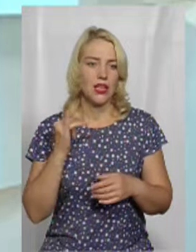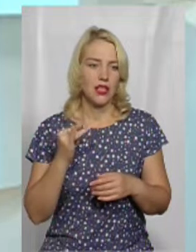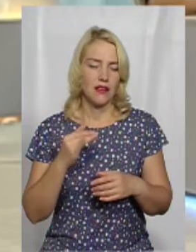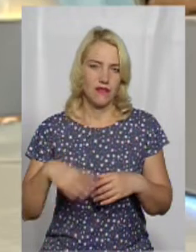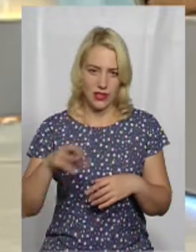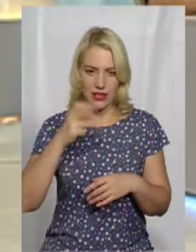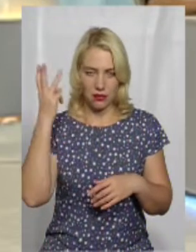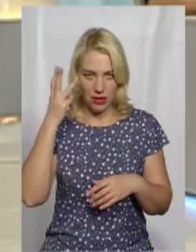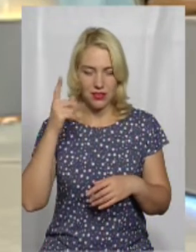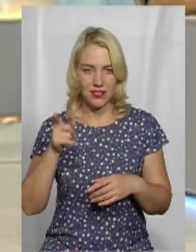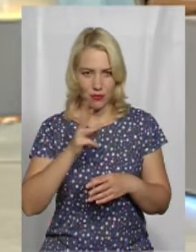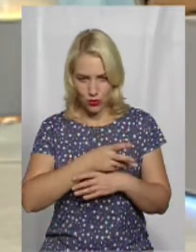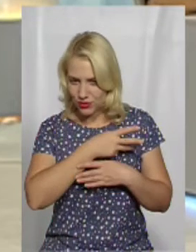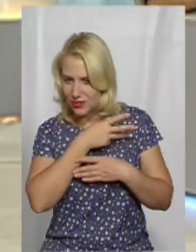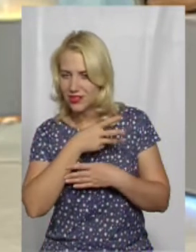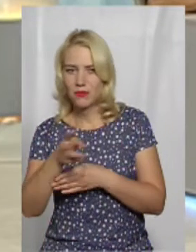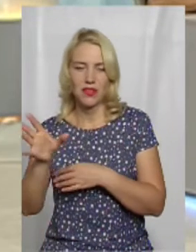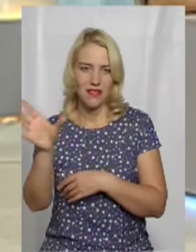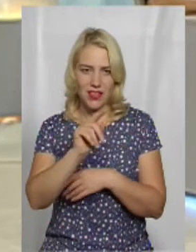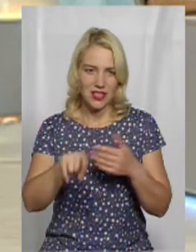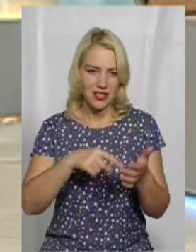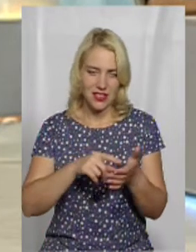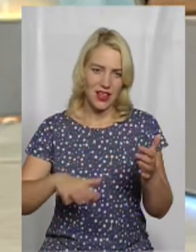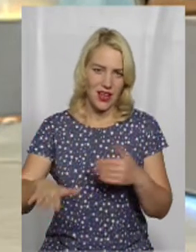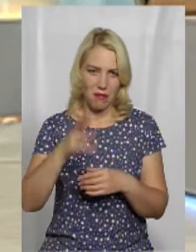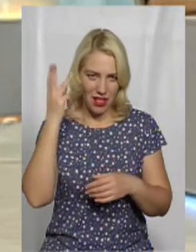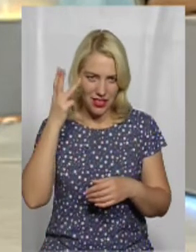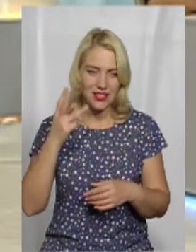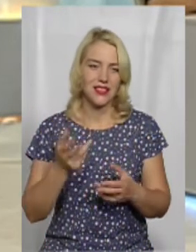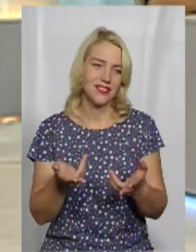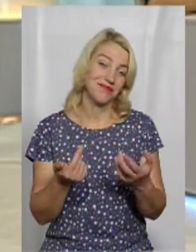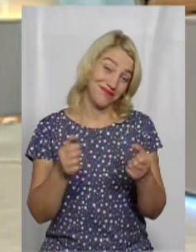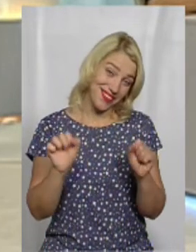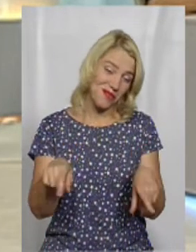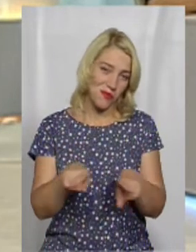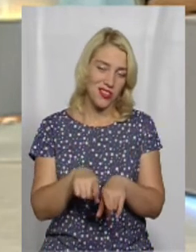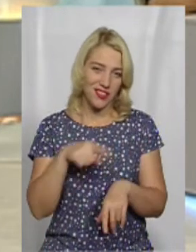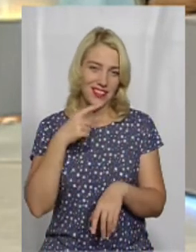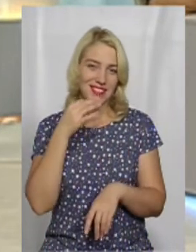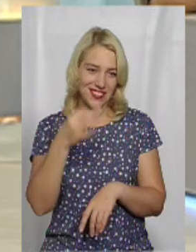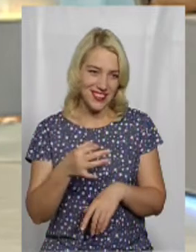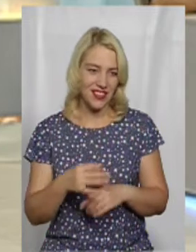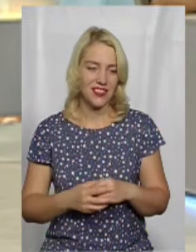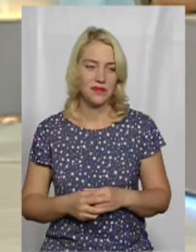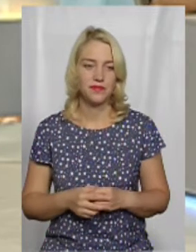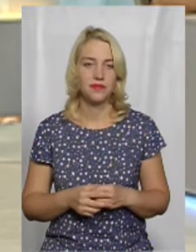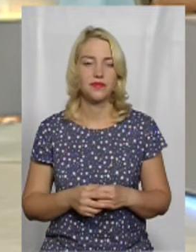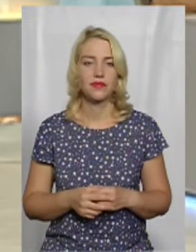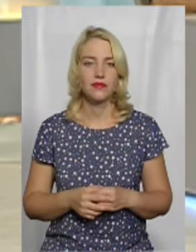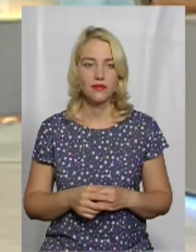перетворити у знімальну площадку? Так, можу хіба… Сказати до вас не буде? Так, так.